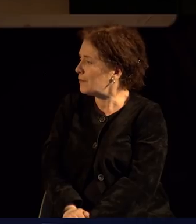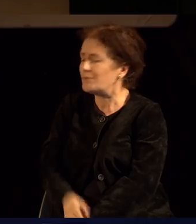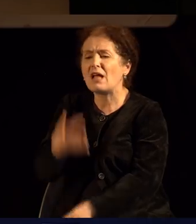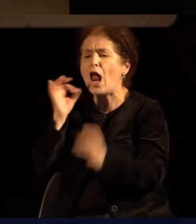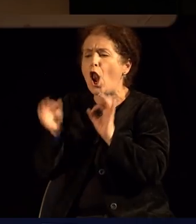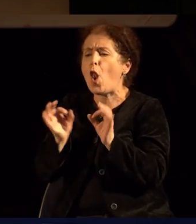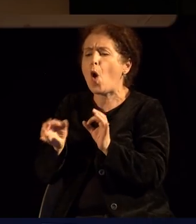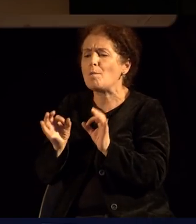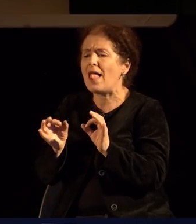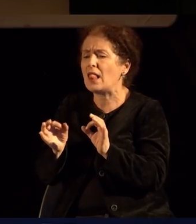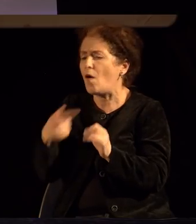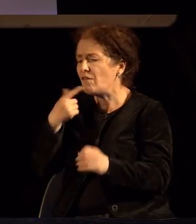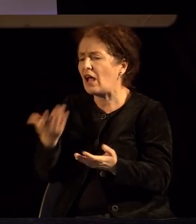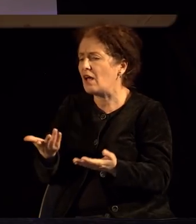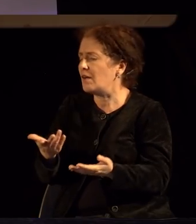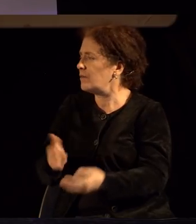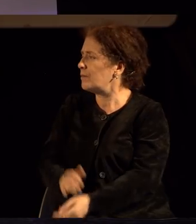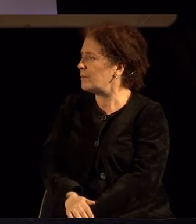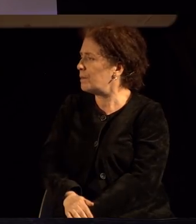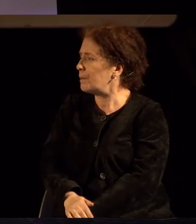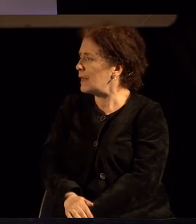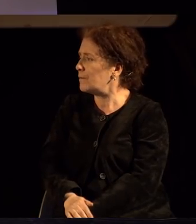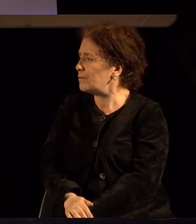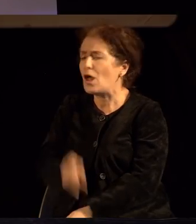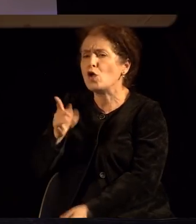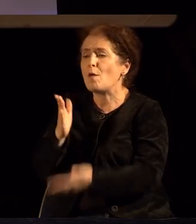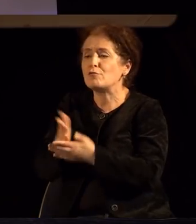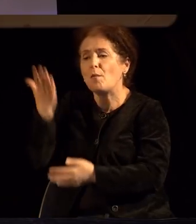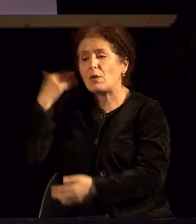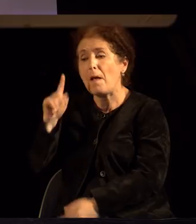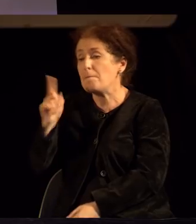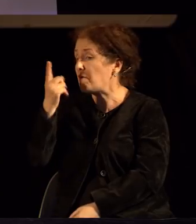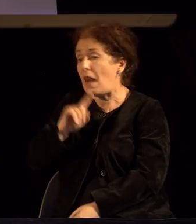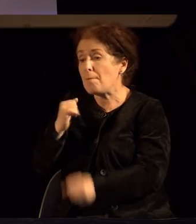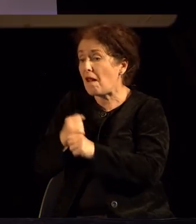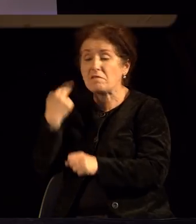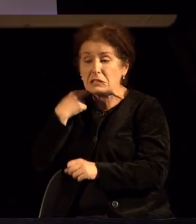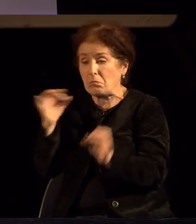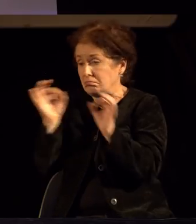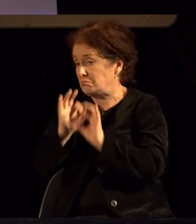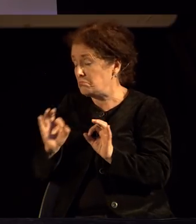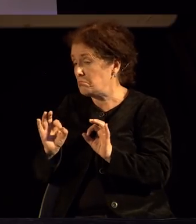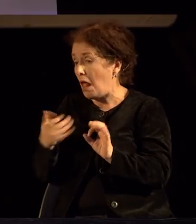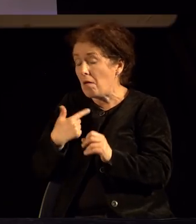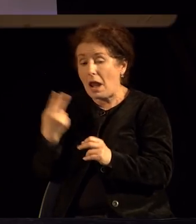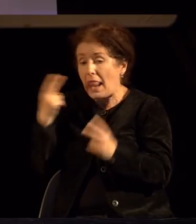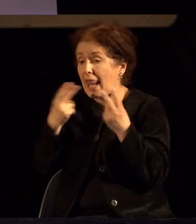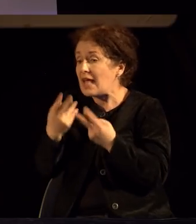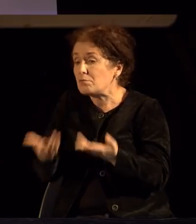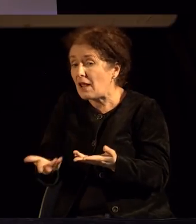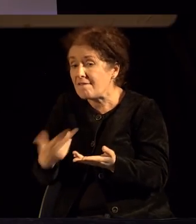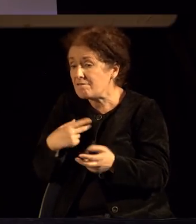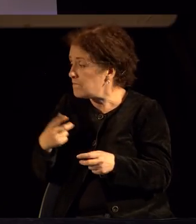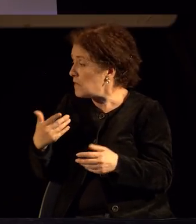Нормално дека, бидеќи, тоа беше нешто што не сум го правила, не знам дали ќе имам некакви ограничувања